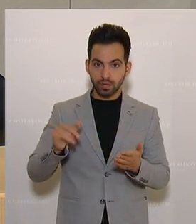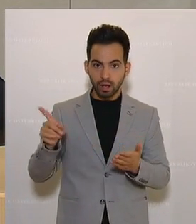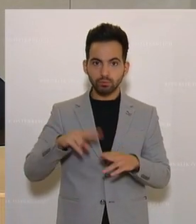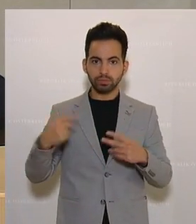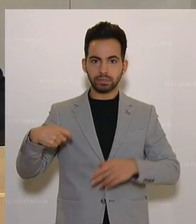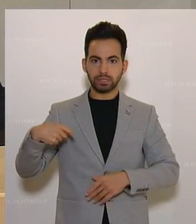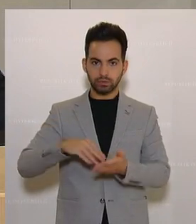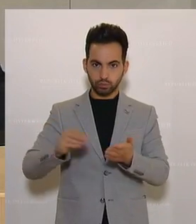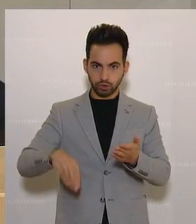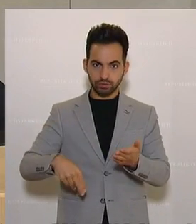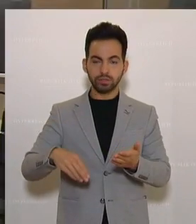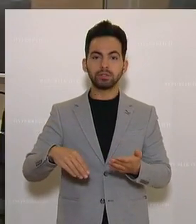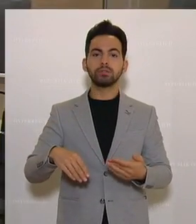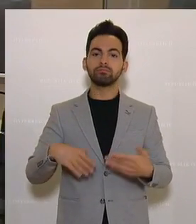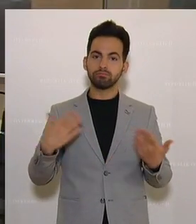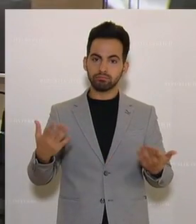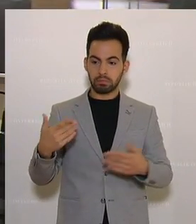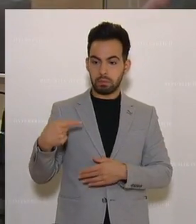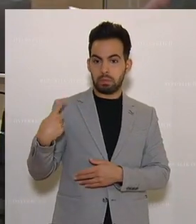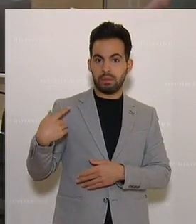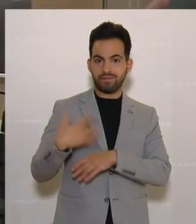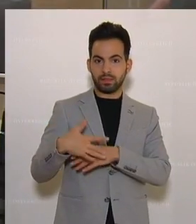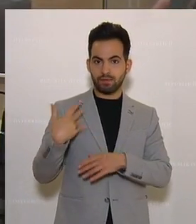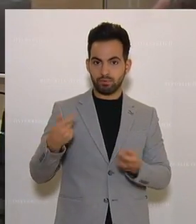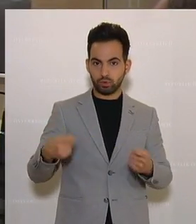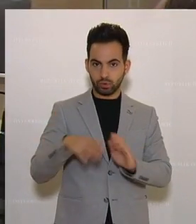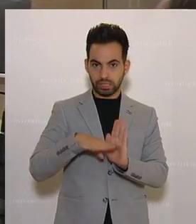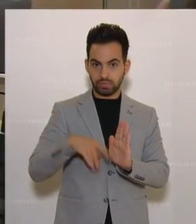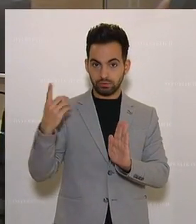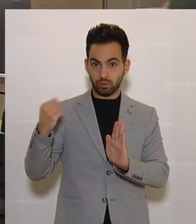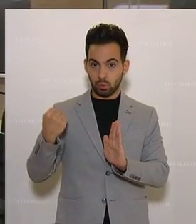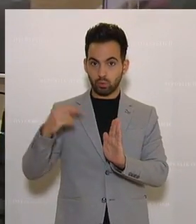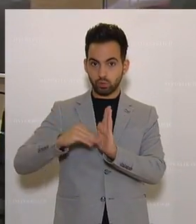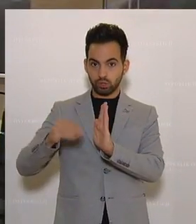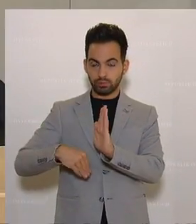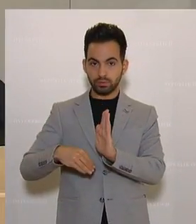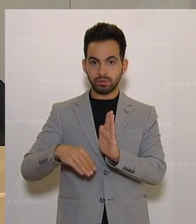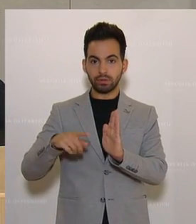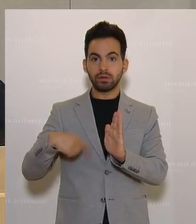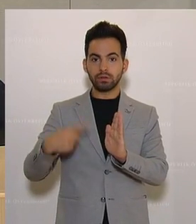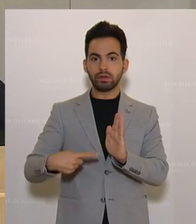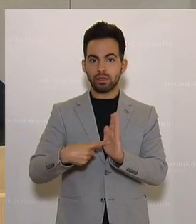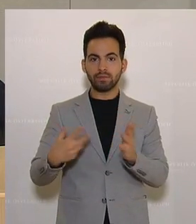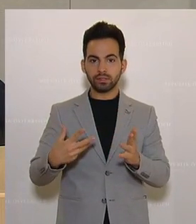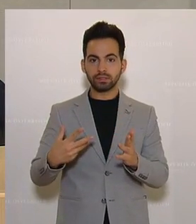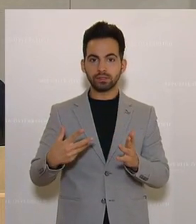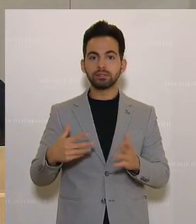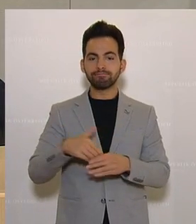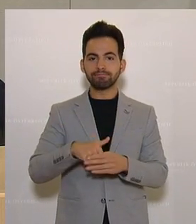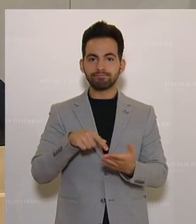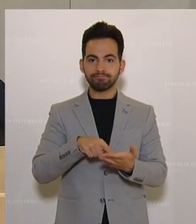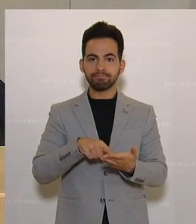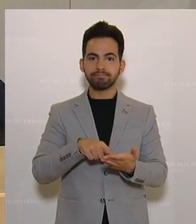auch vom Bundespräsidenten, das am letzten Freitag beschlossene Gesetz, dann haben wir einen Klausel auch hier drinnen, dass es dann nicht gilt.